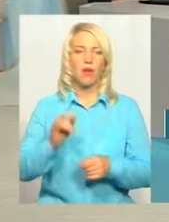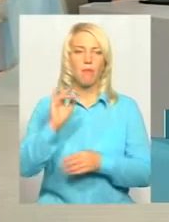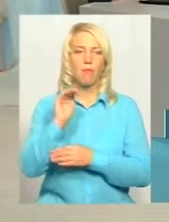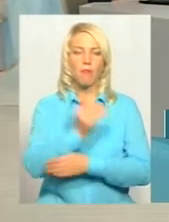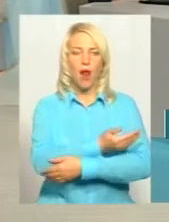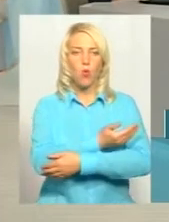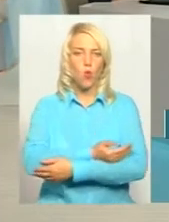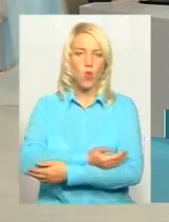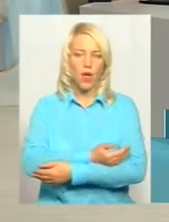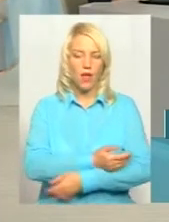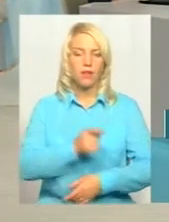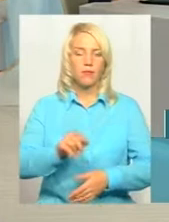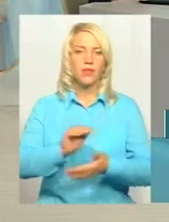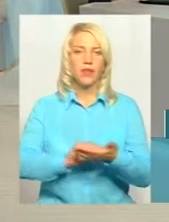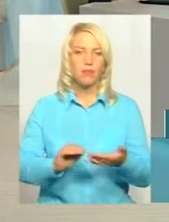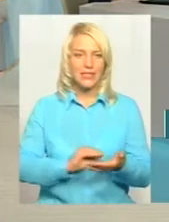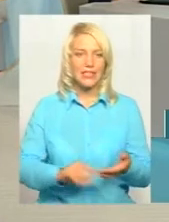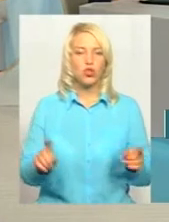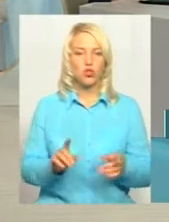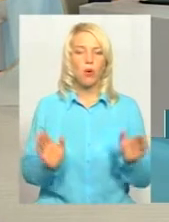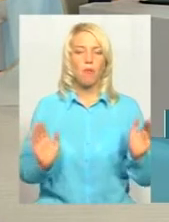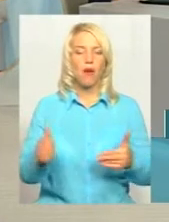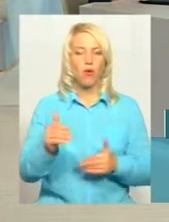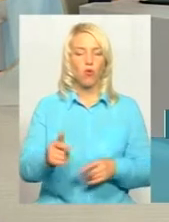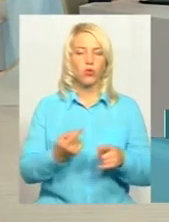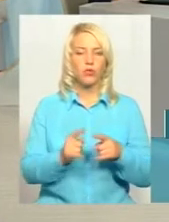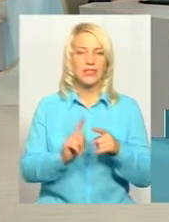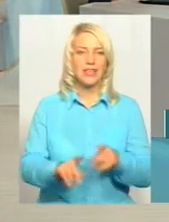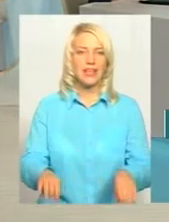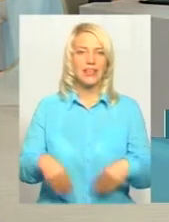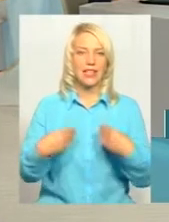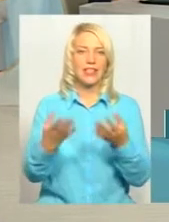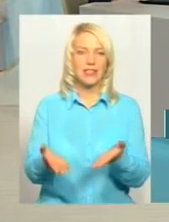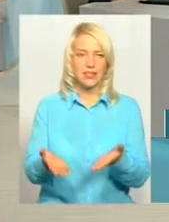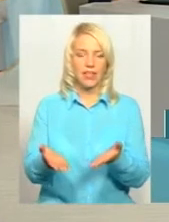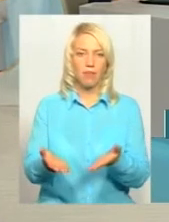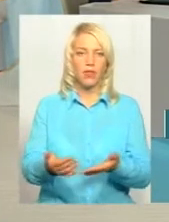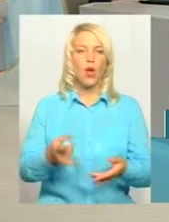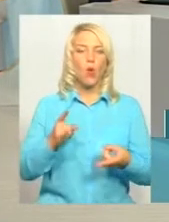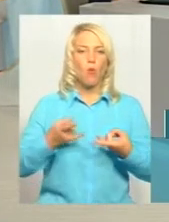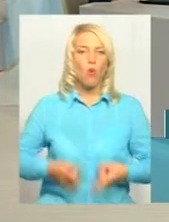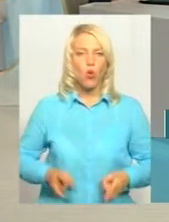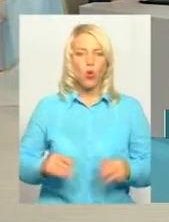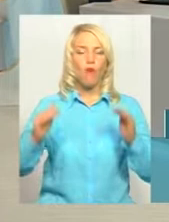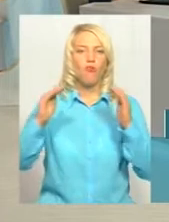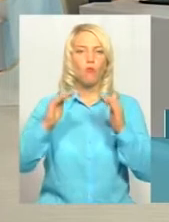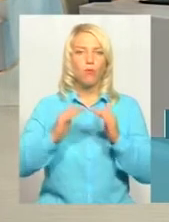там якому прописано, що пакунок цей видається в пологому будинку при